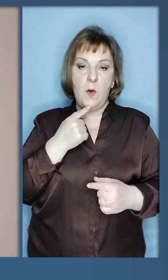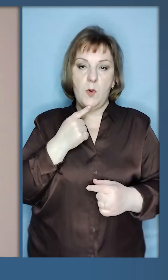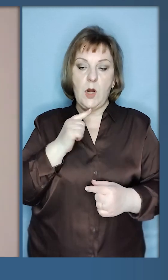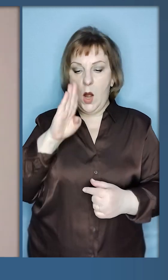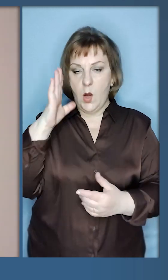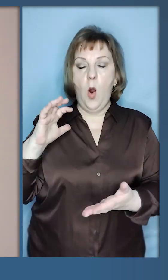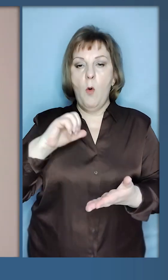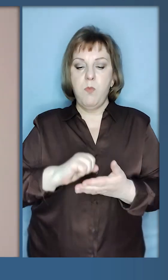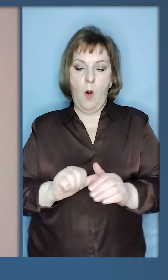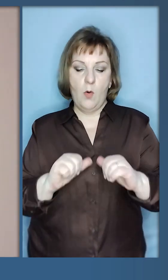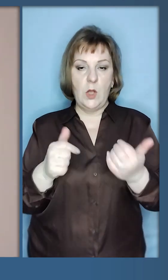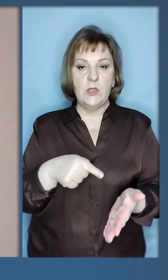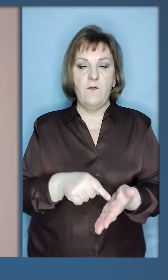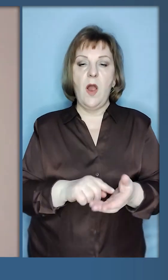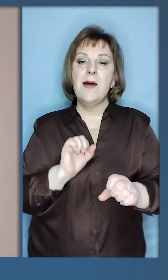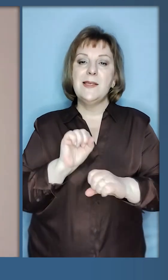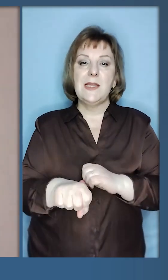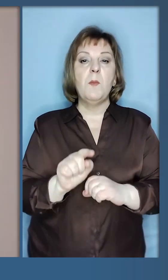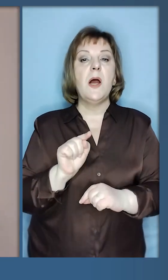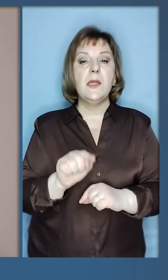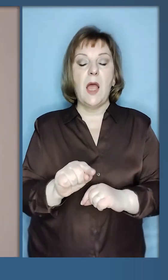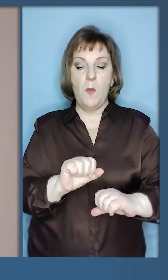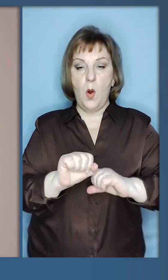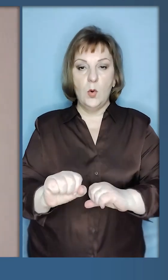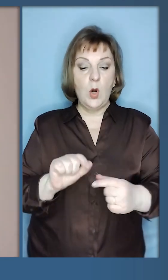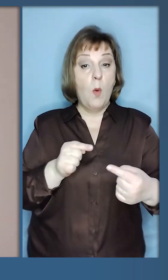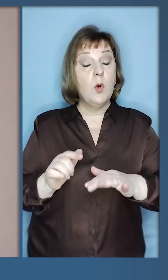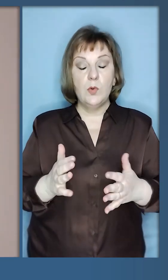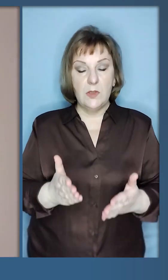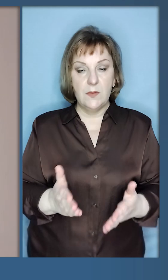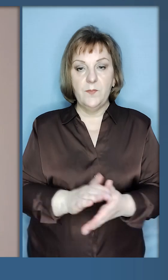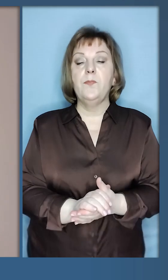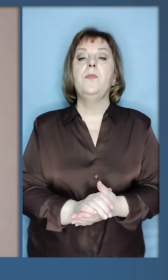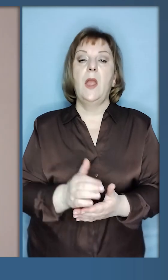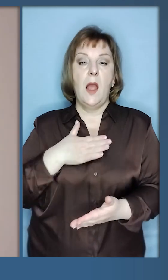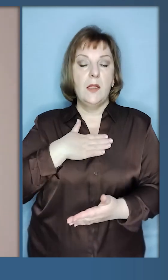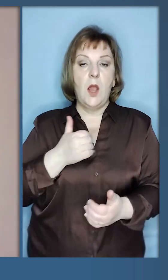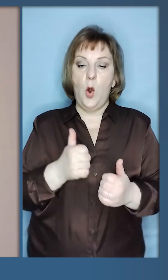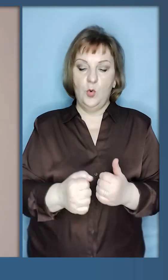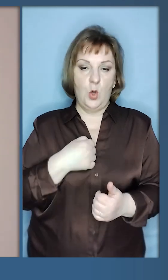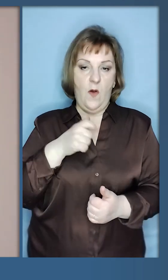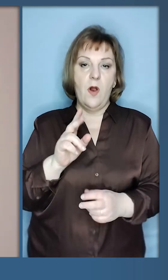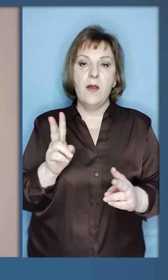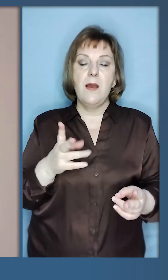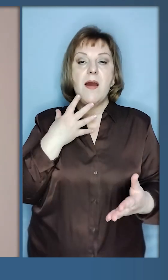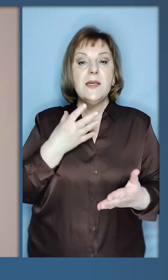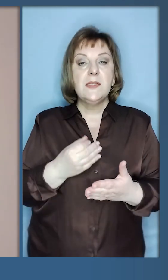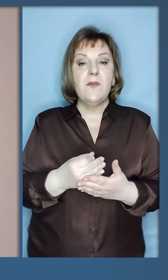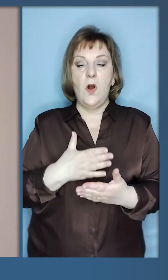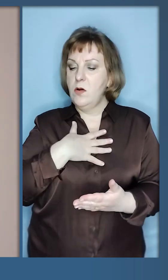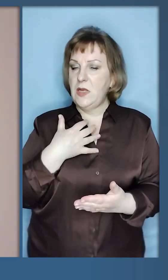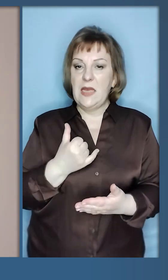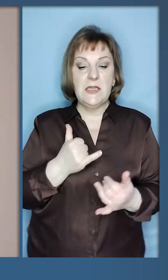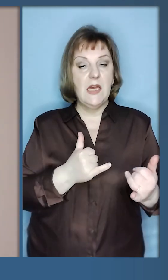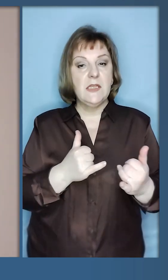окупанта оточити місто, зламати там оборону, протидію. Я дякую кожному воїну, який своєю